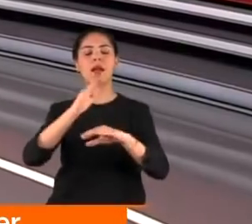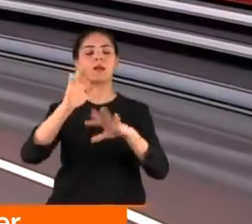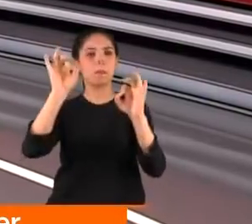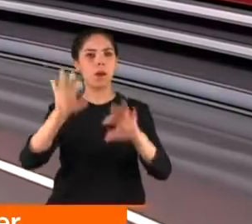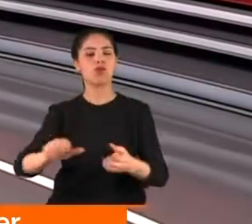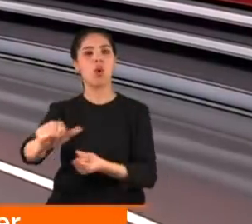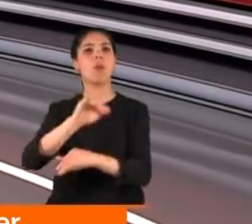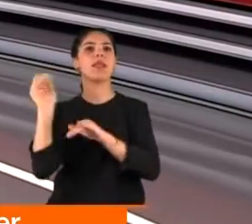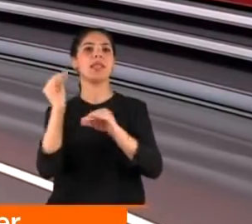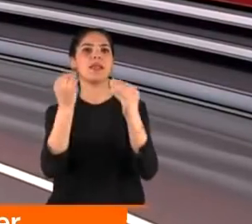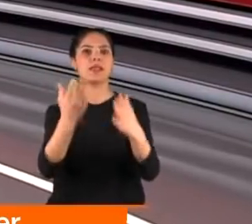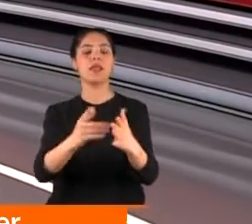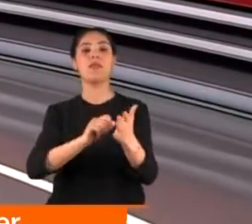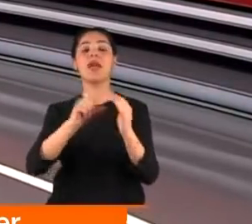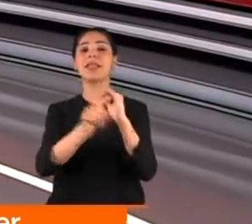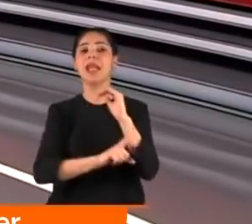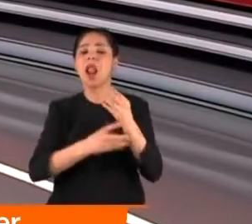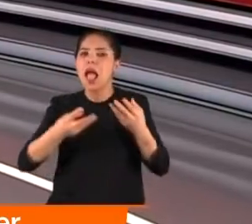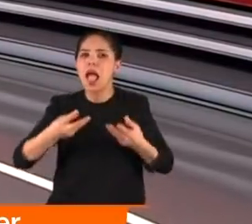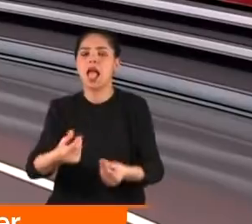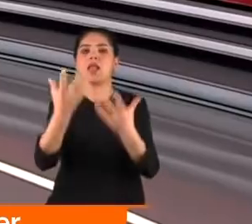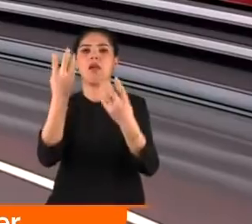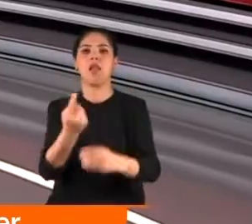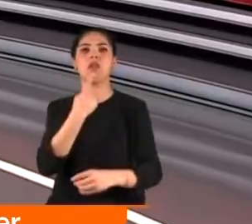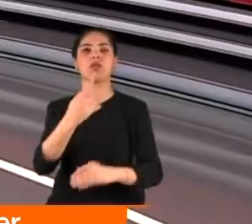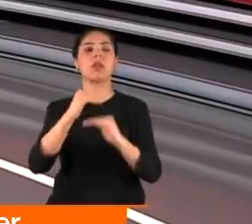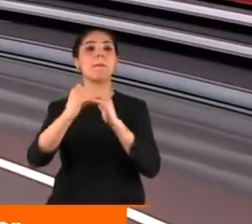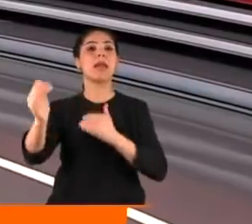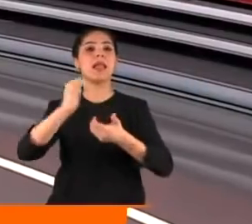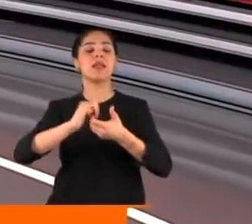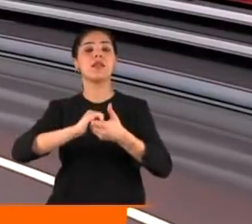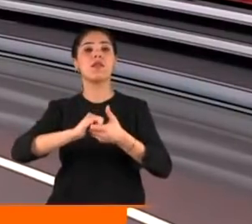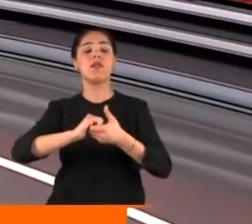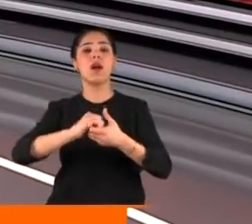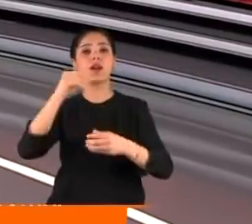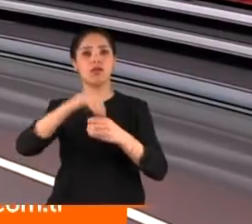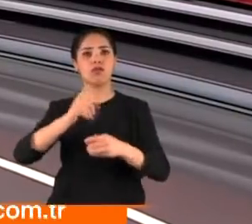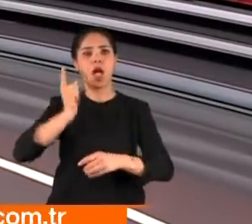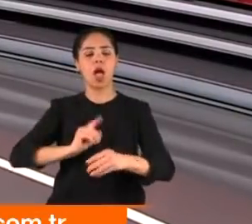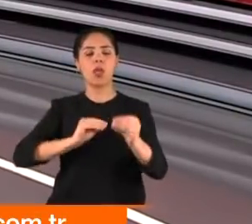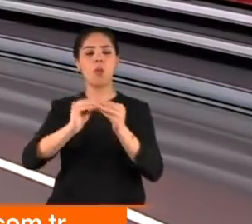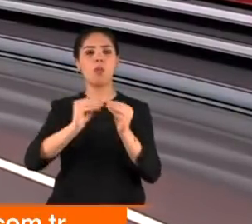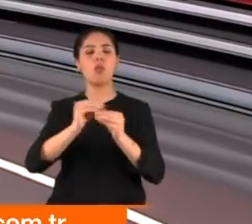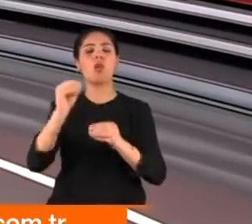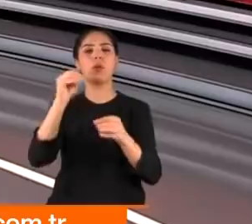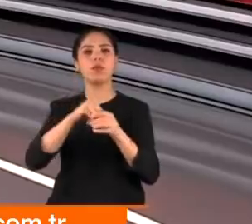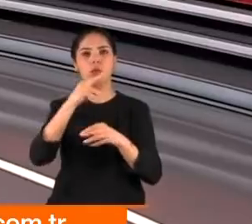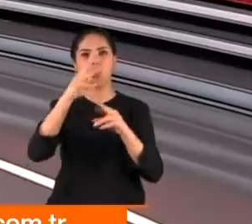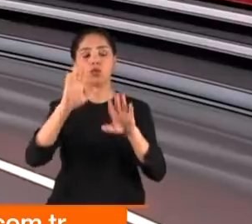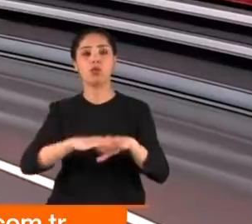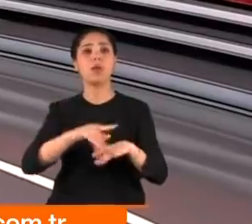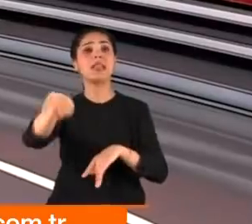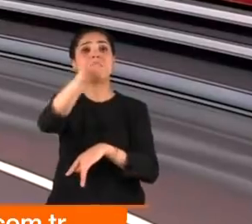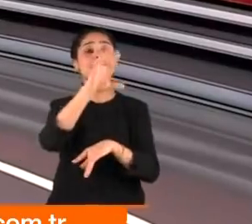verdi. Terörün kökü kazınacaktır dedi ayrıca. Millet İttifakı'nda yaşanan aday krizine de değindi Bahçeli. Kimi çıkarırsanız çıkarım